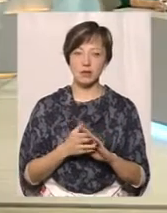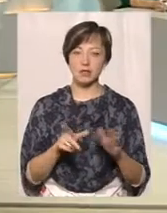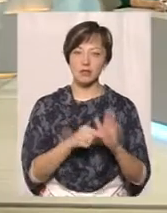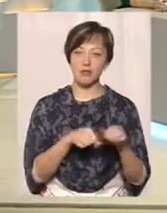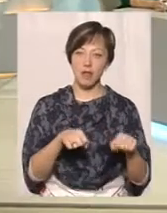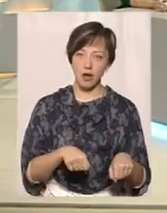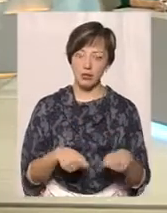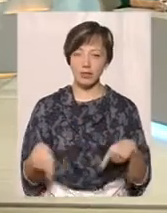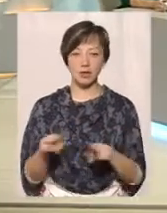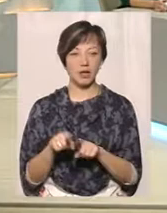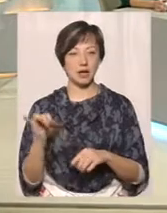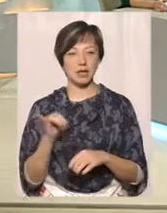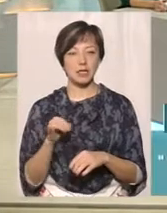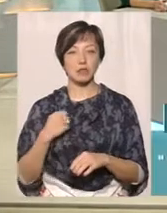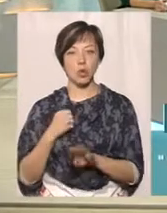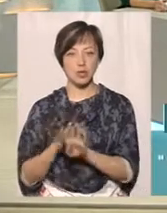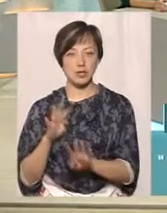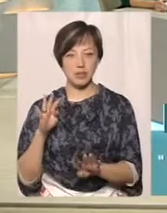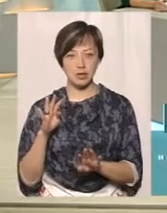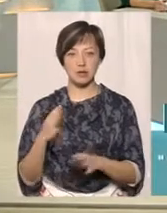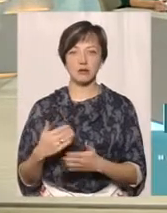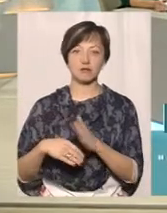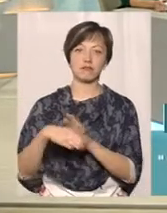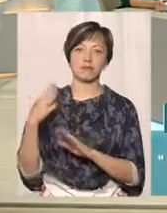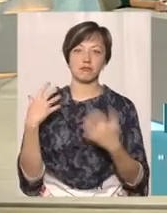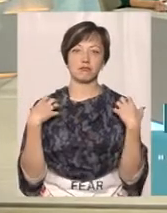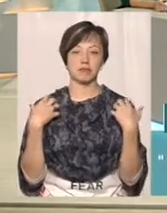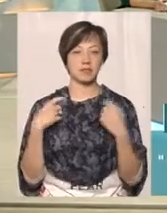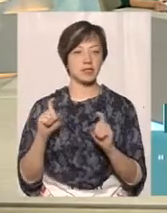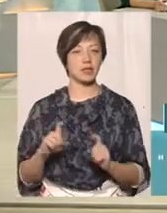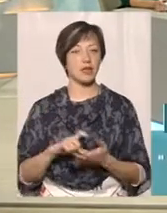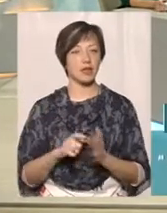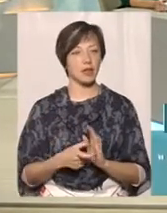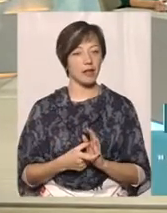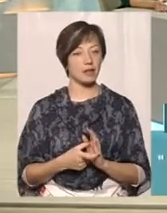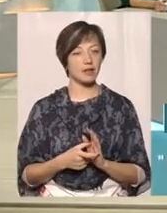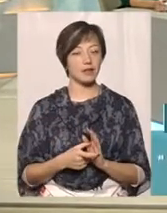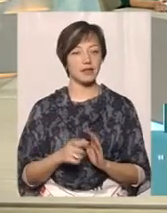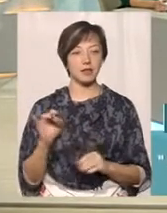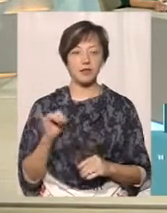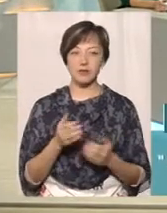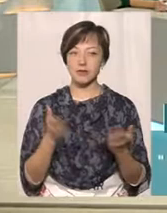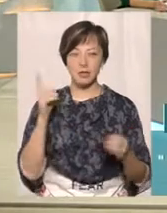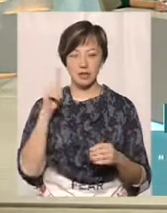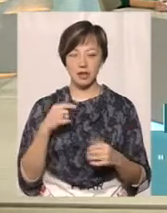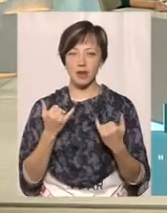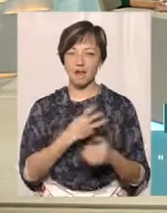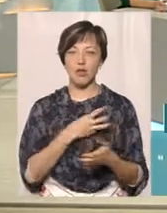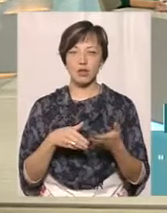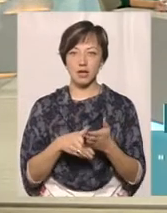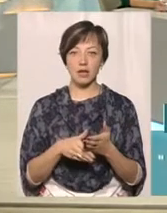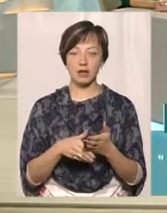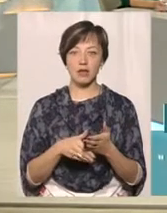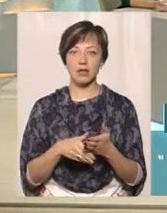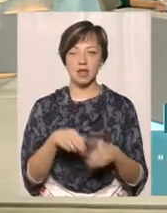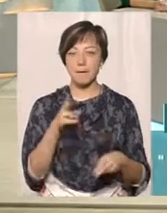Оладою, так і в Збройних силах з тими чинами, які сидять там в кабінетах. І, ви знаєте, для волонтера, напевно, меж